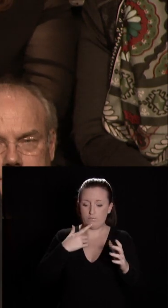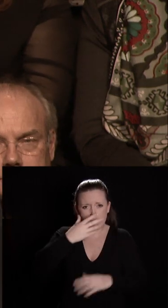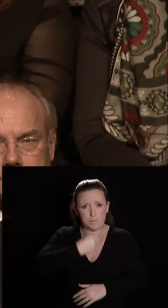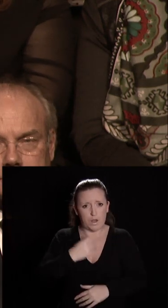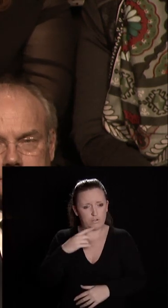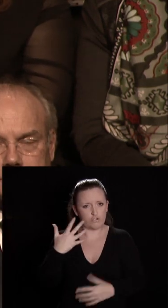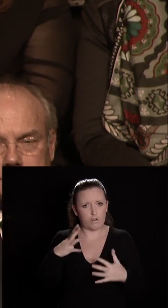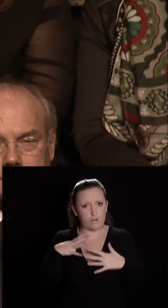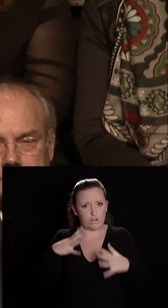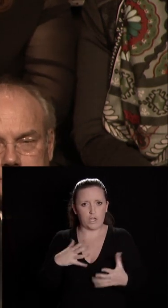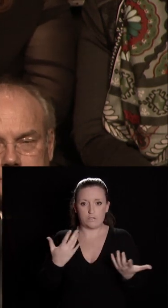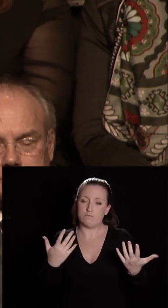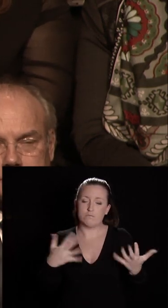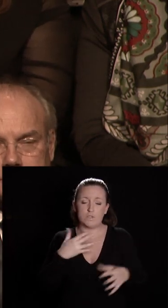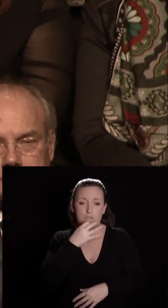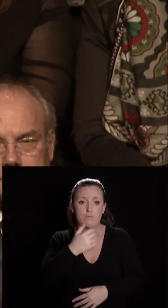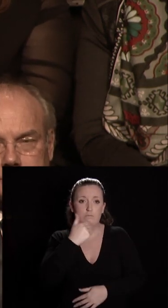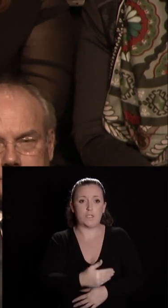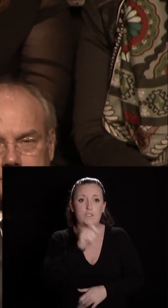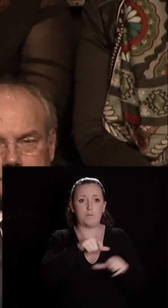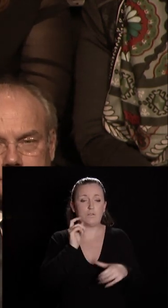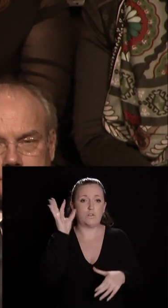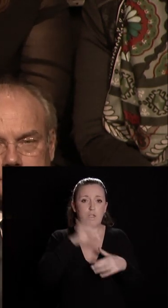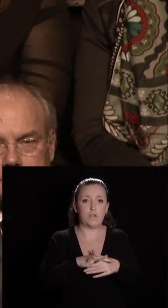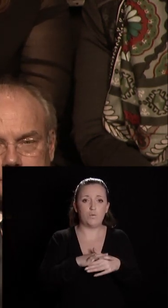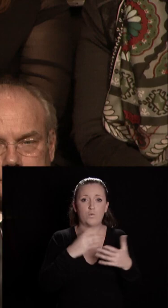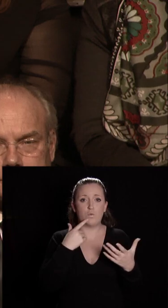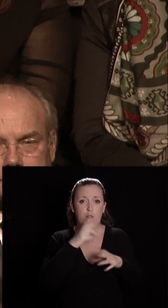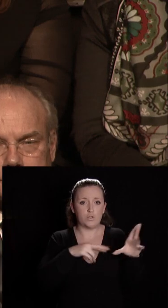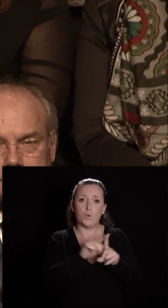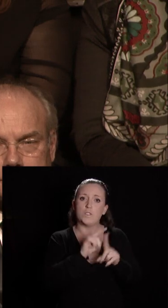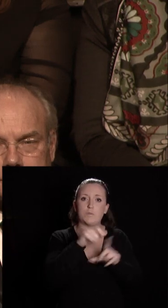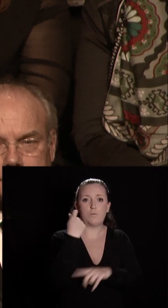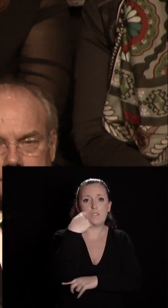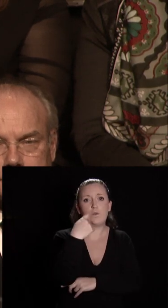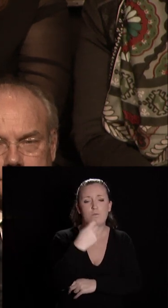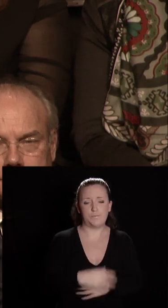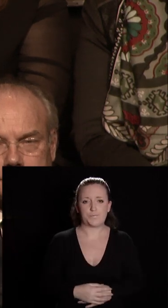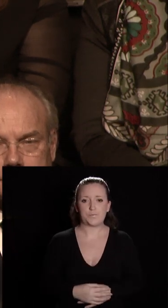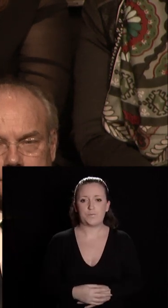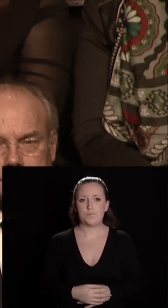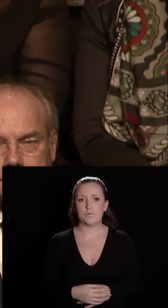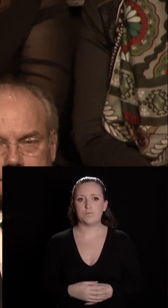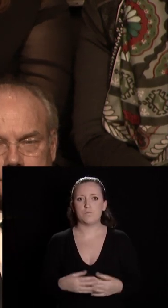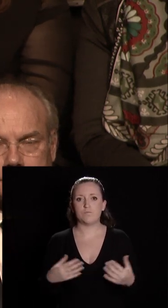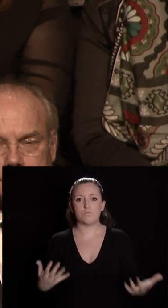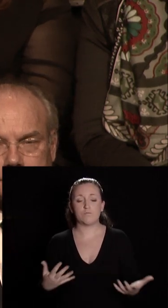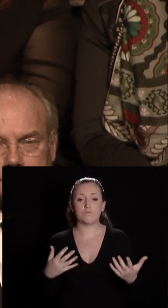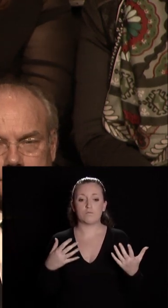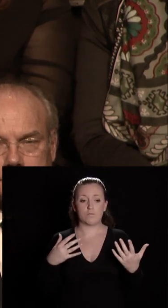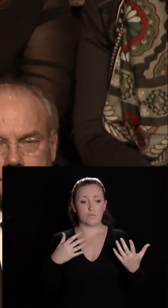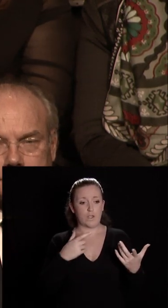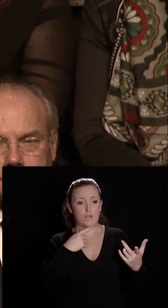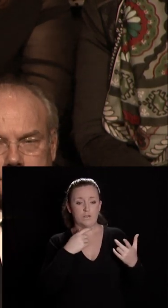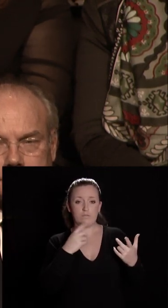engagée. Et j'en remercie les élus de la région et sa présidente. Un mot de nos relations avec le département.